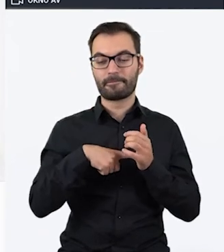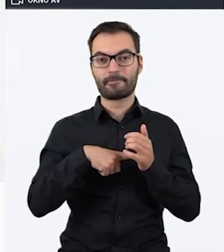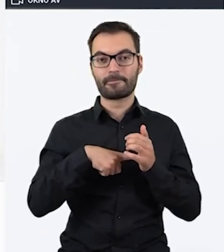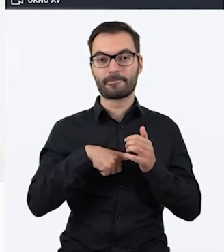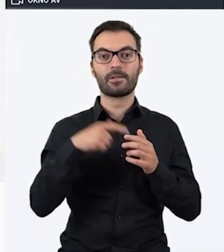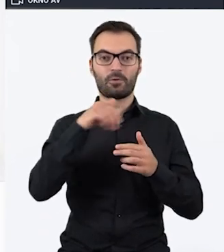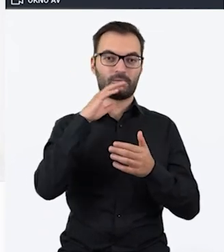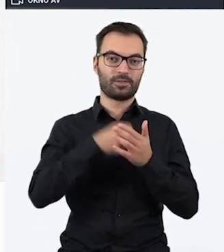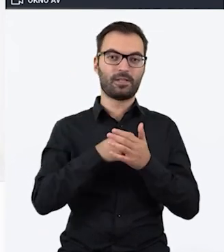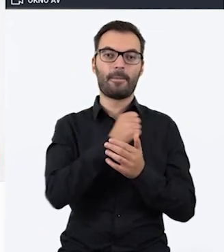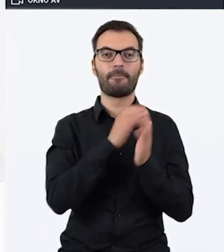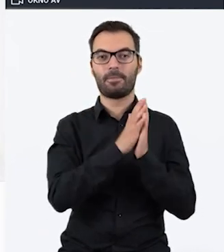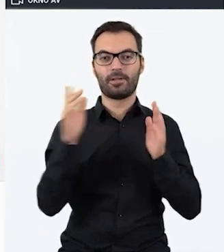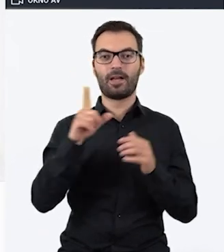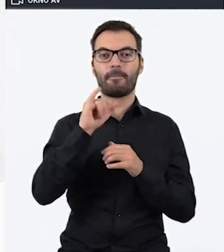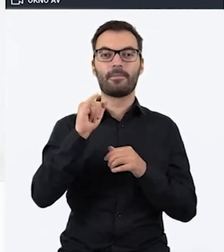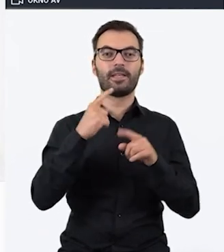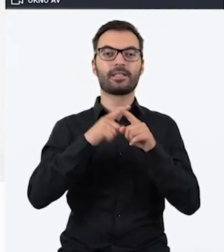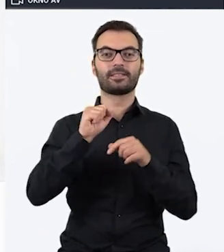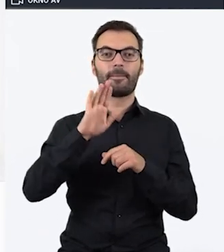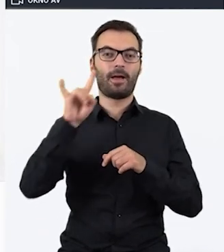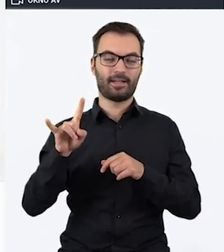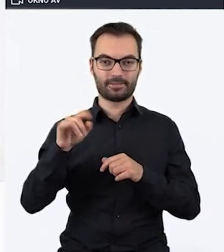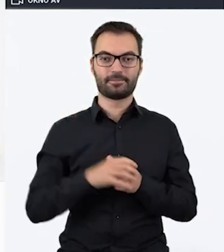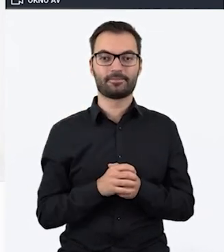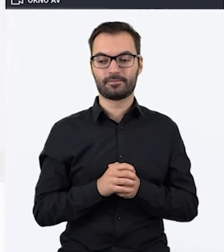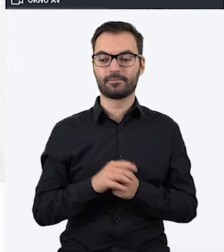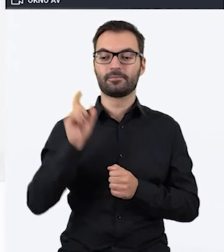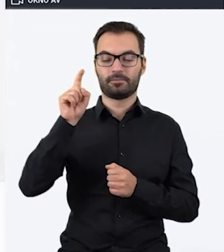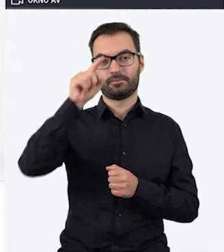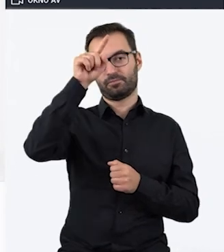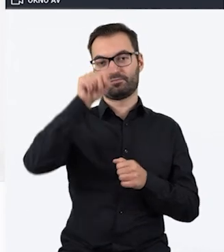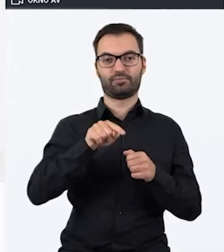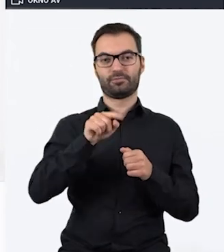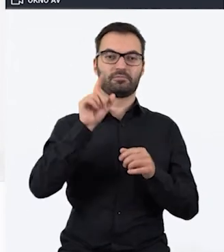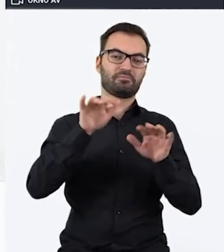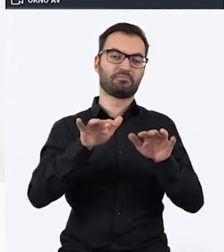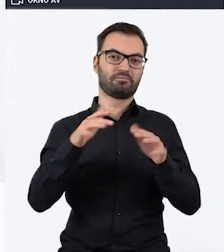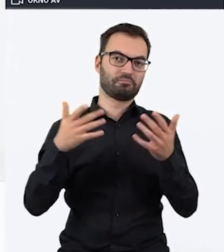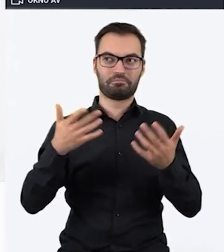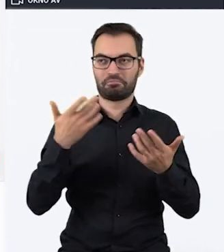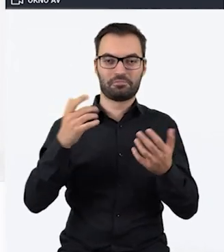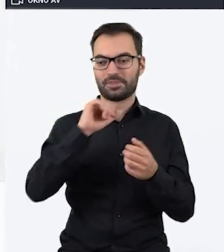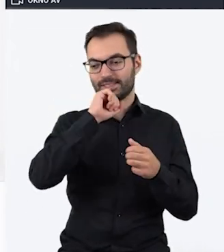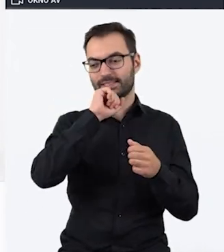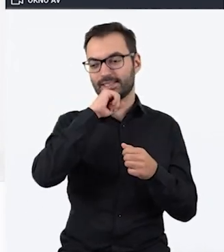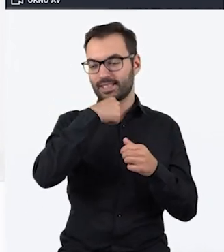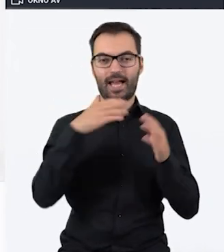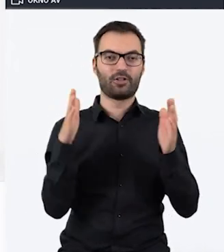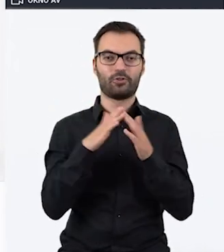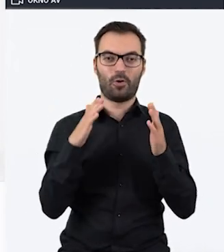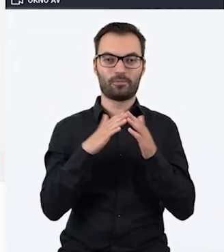bezpośrednio z biblioteki Pixabaya. Wystarczy kliknąć Show More i wpisać na przykład Stary Dom. Jeżeli